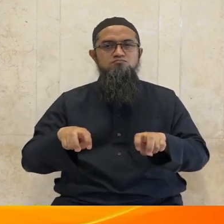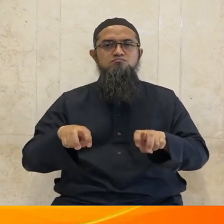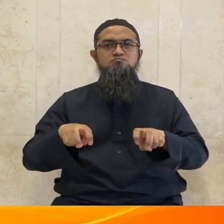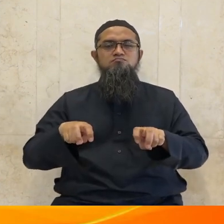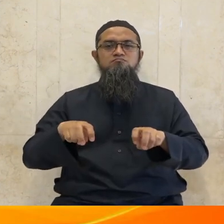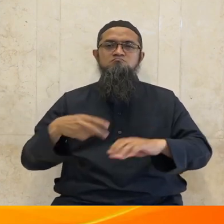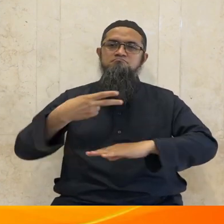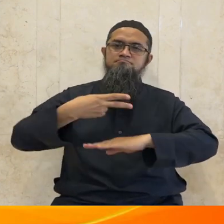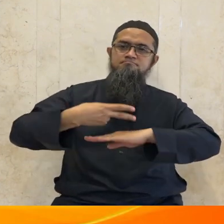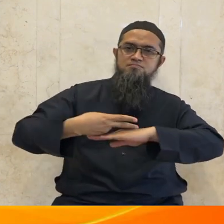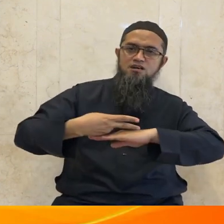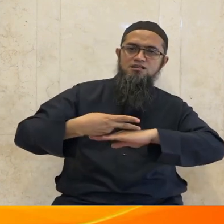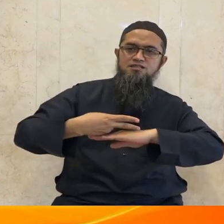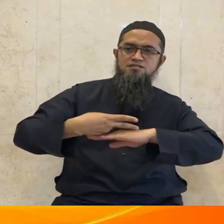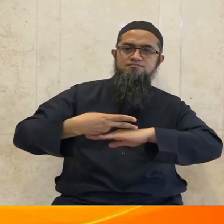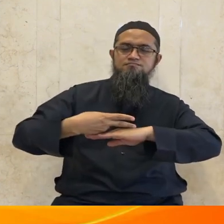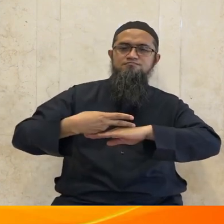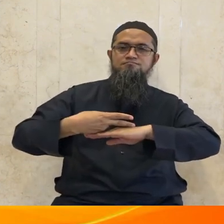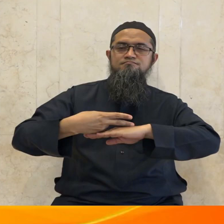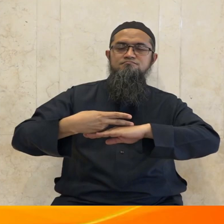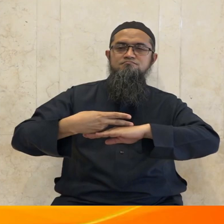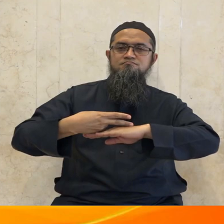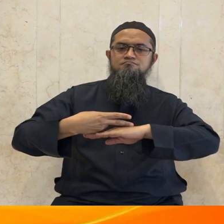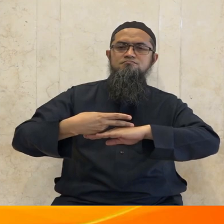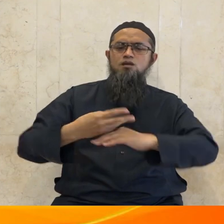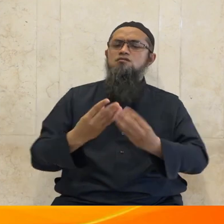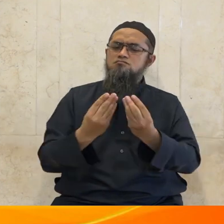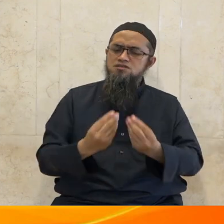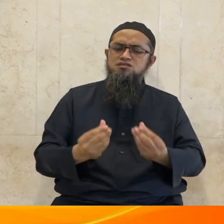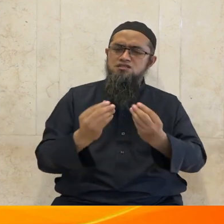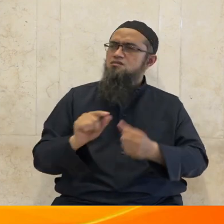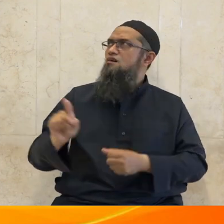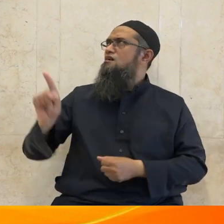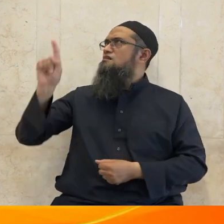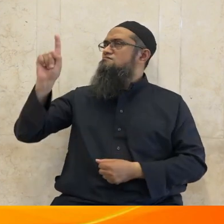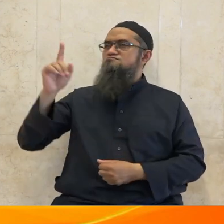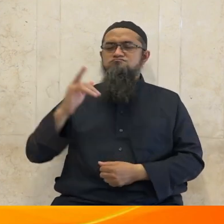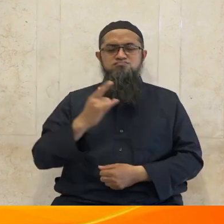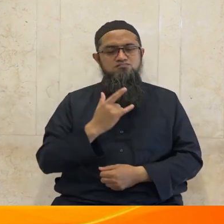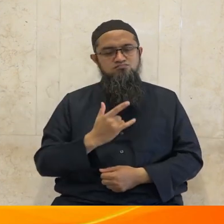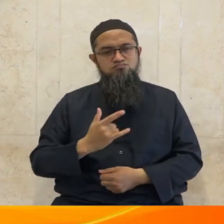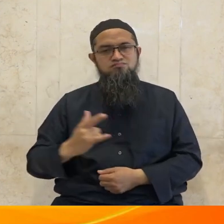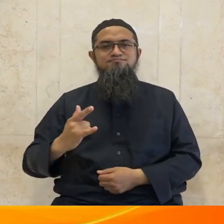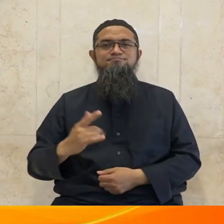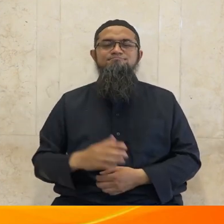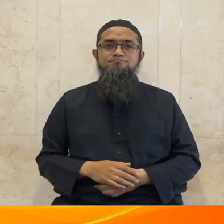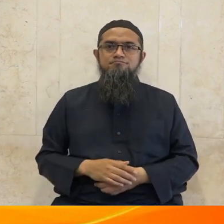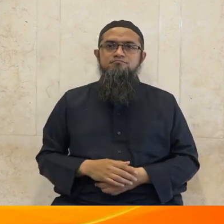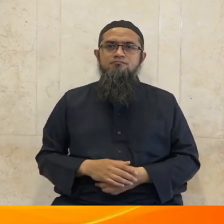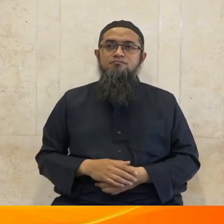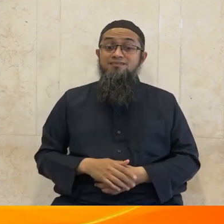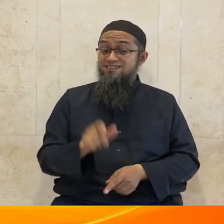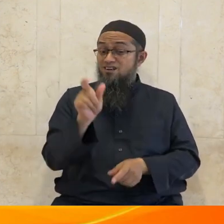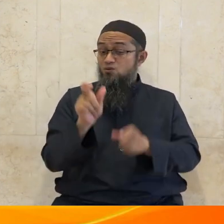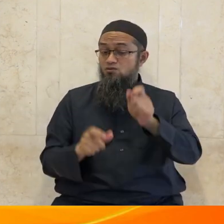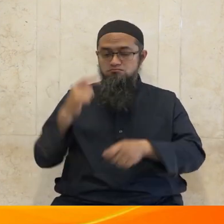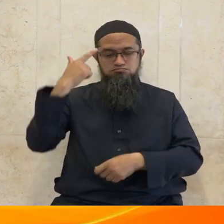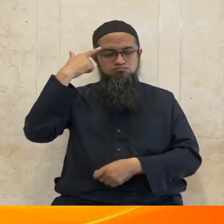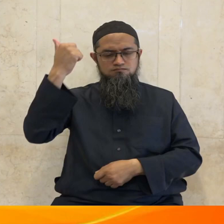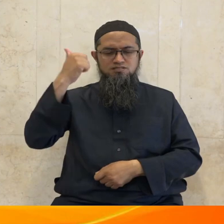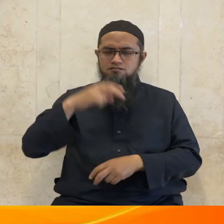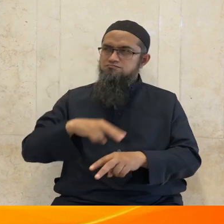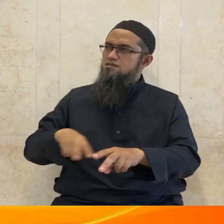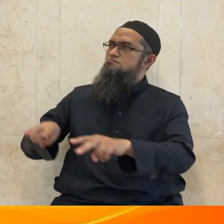Tuhan kami tidaklah engkau menciptakan semua ini sia-sia mahasuci engkau lindungilah kami dari